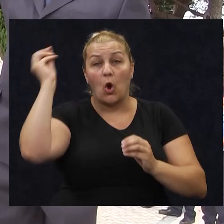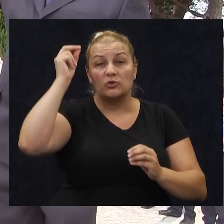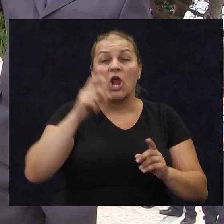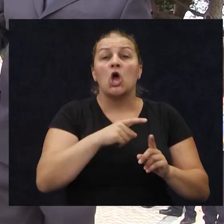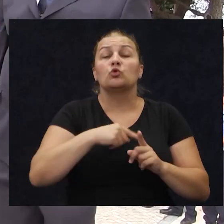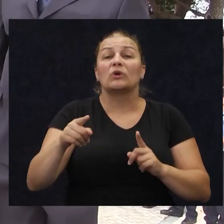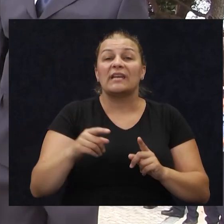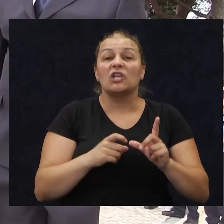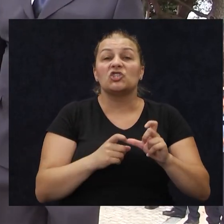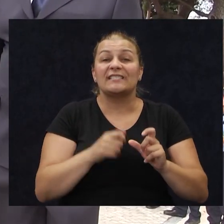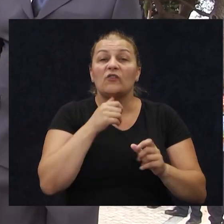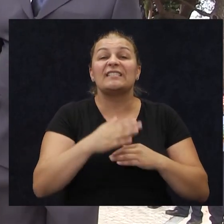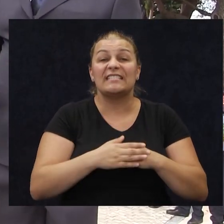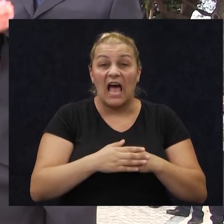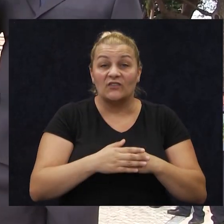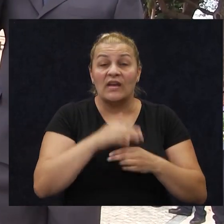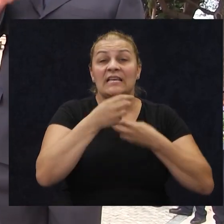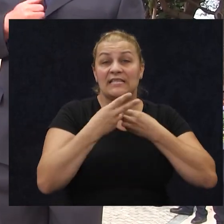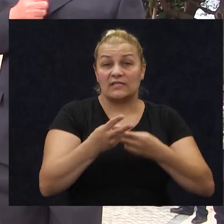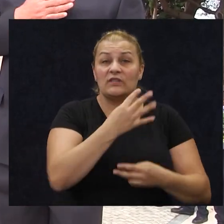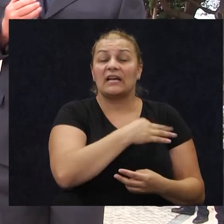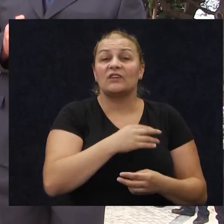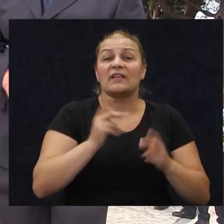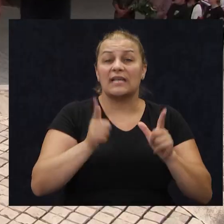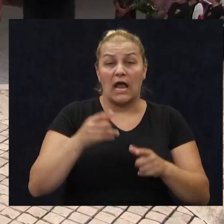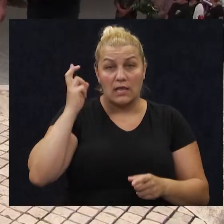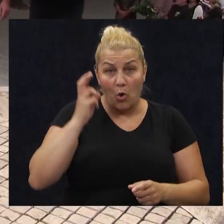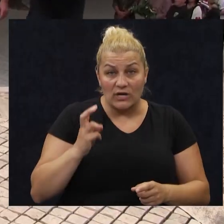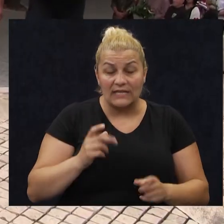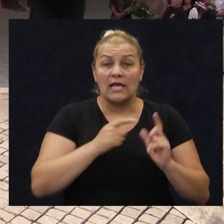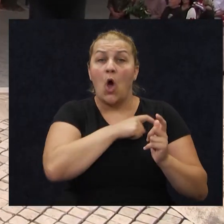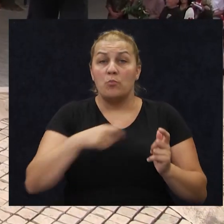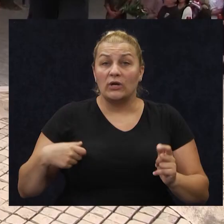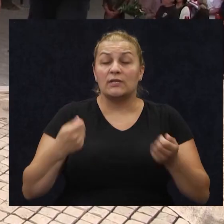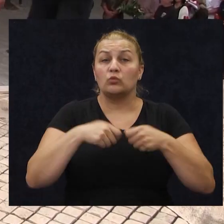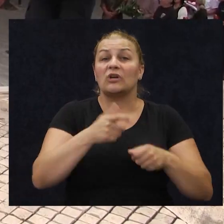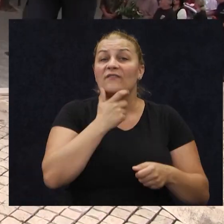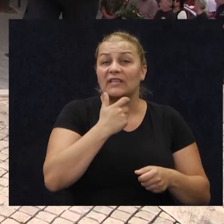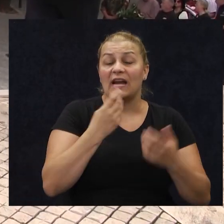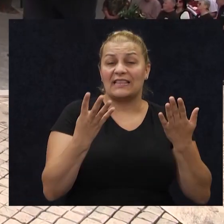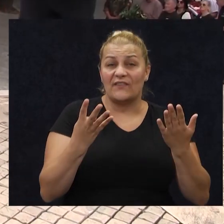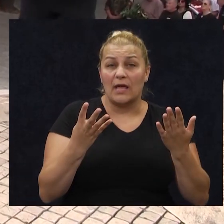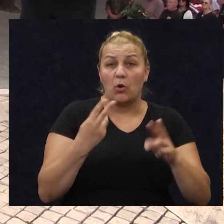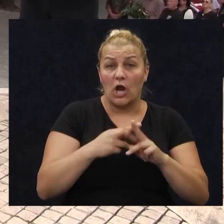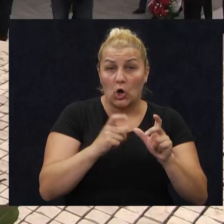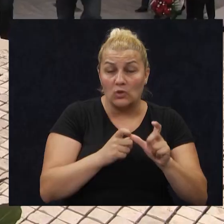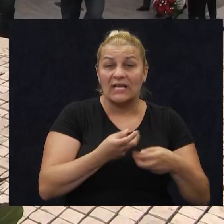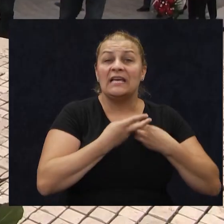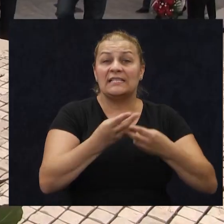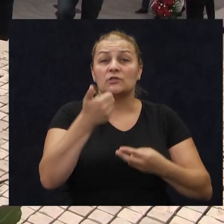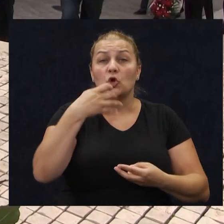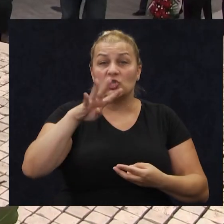Šestanovac i Zadvarje potom iz aslanstva Hrvatske ratne mornarice, policije, udruge veterana, devete bojne hosa iz aslanstva